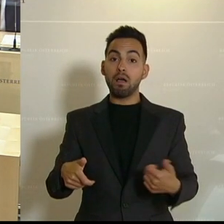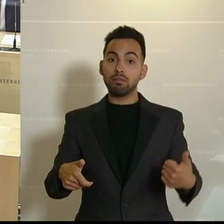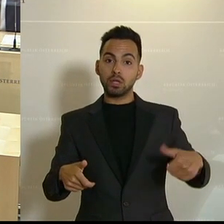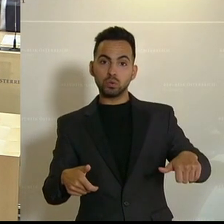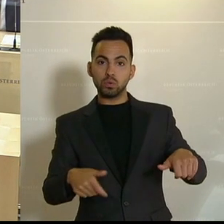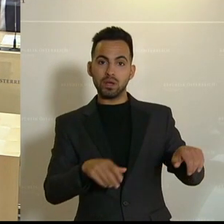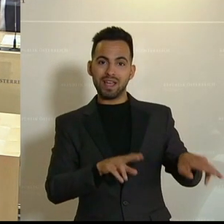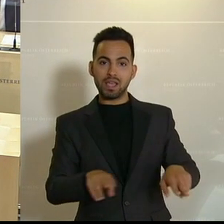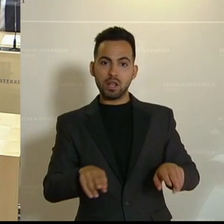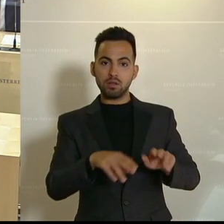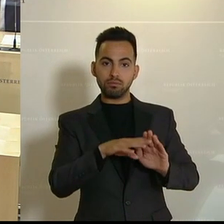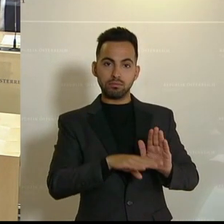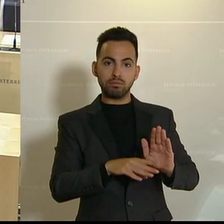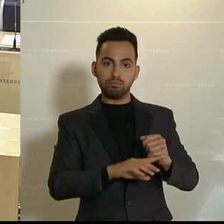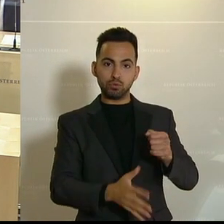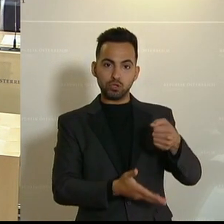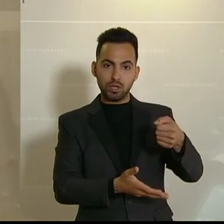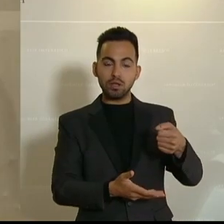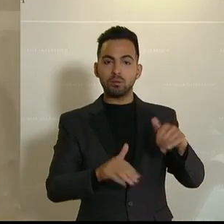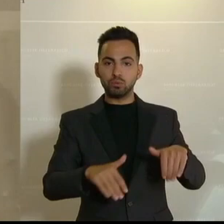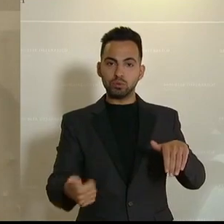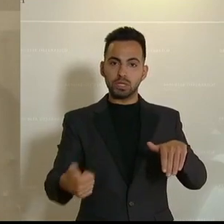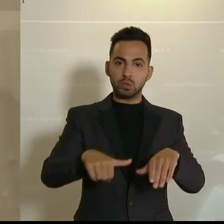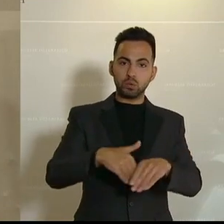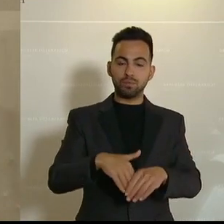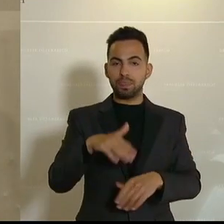Regelbudget abzudecken. Vielen Dank.